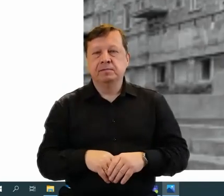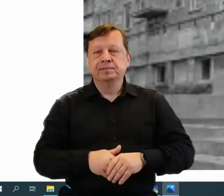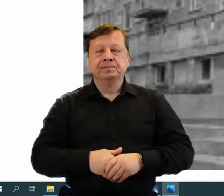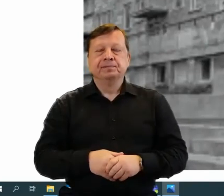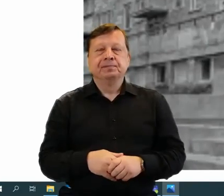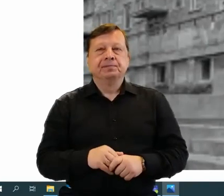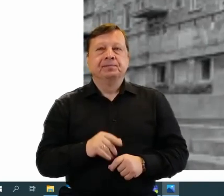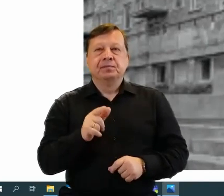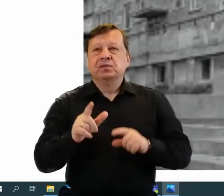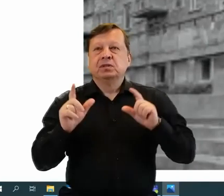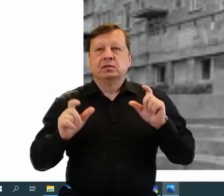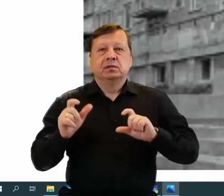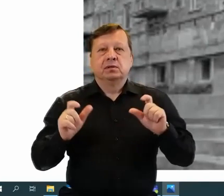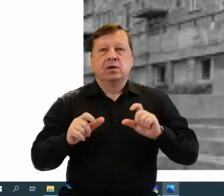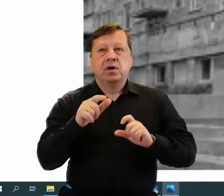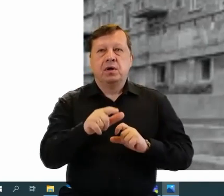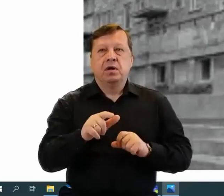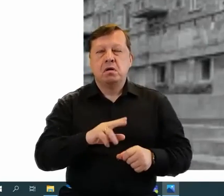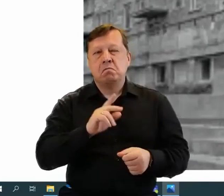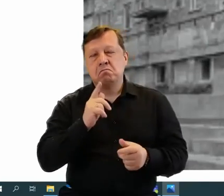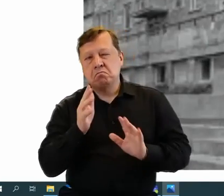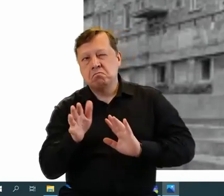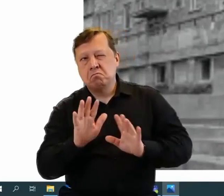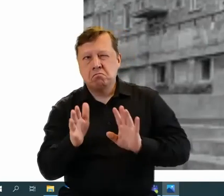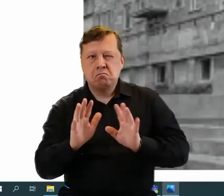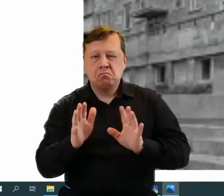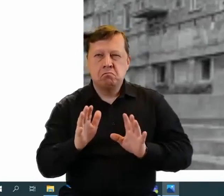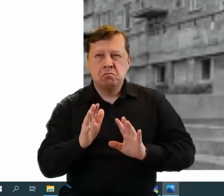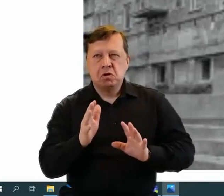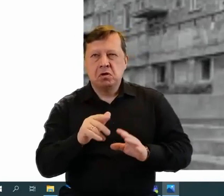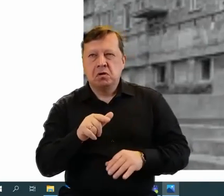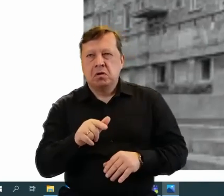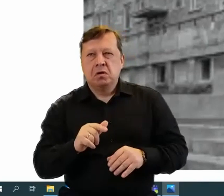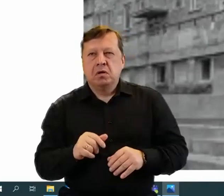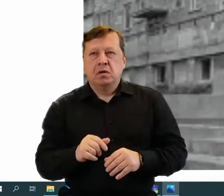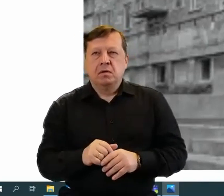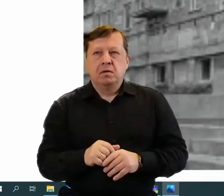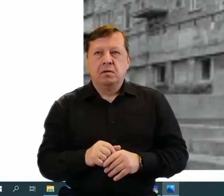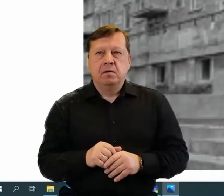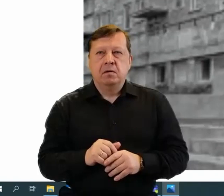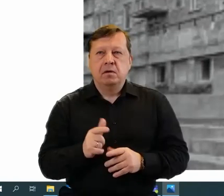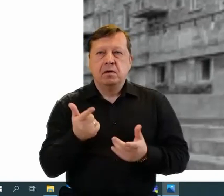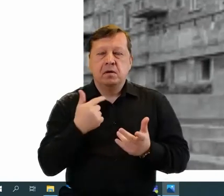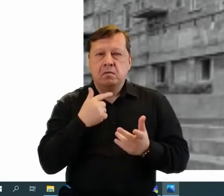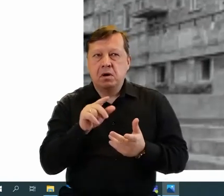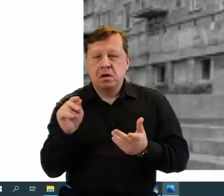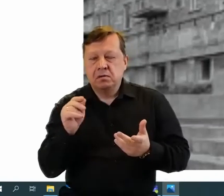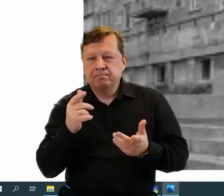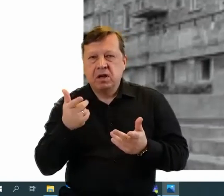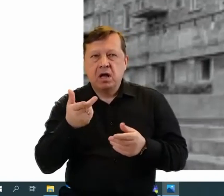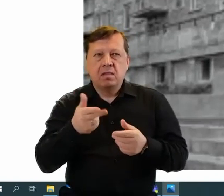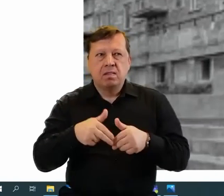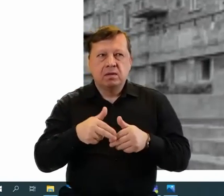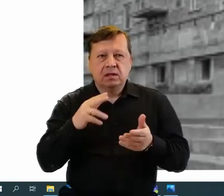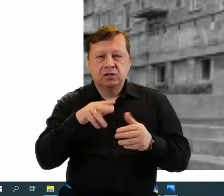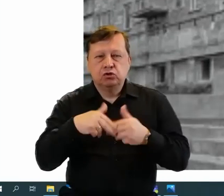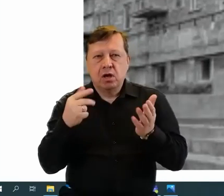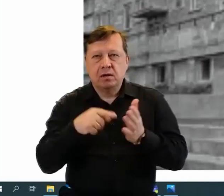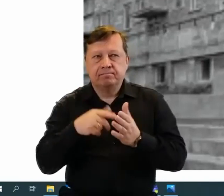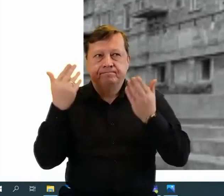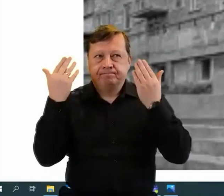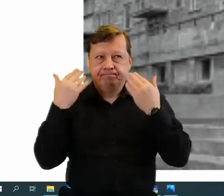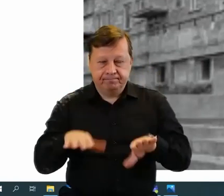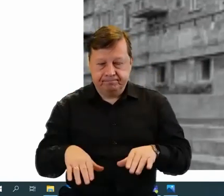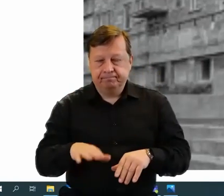datowanie i informacje o tym, kto je zrobił, niestety nie jest nam znana. I